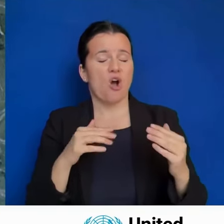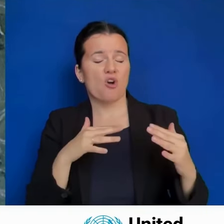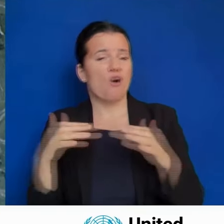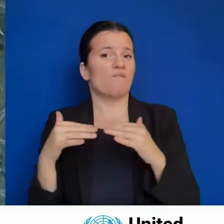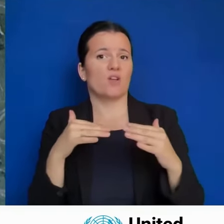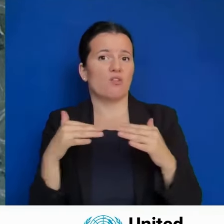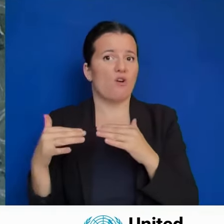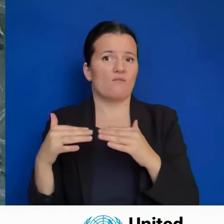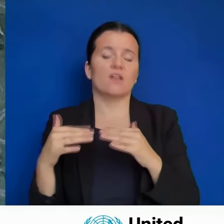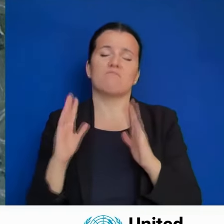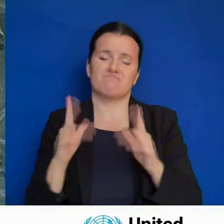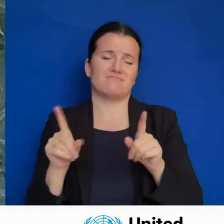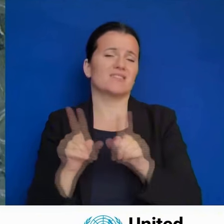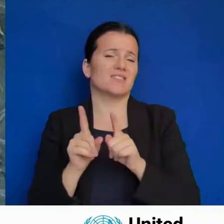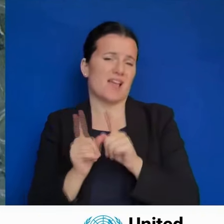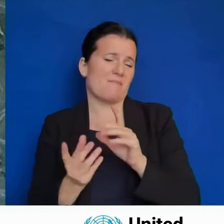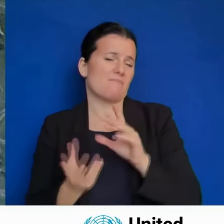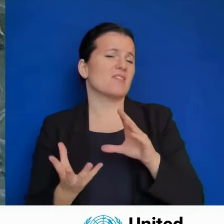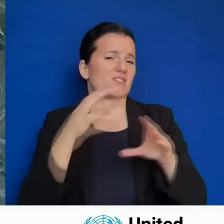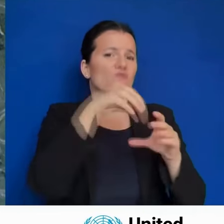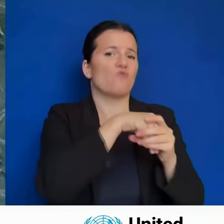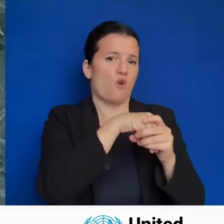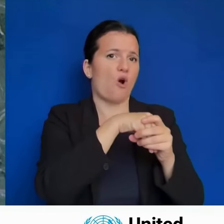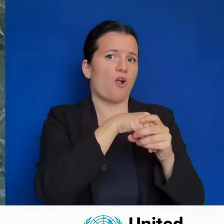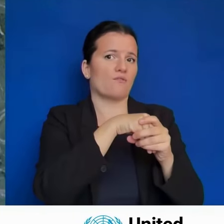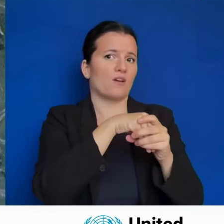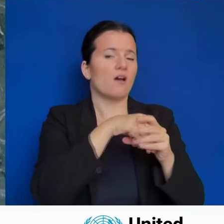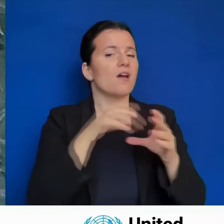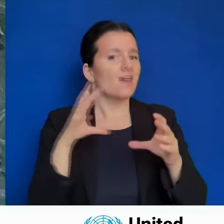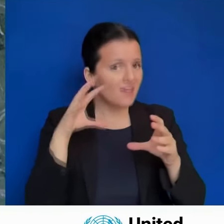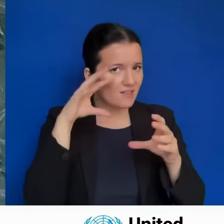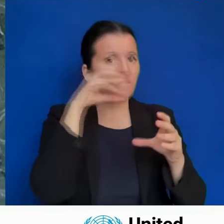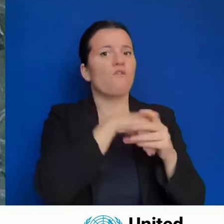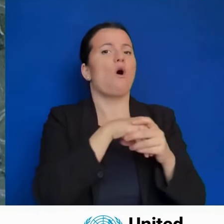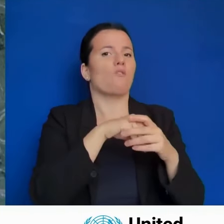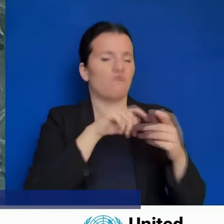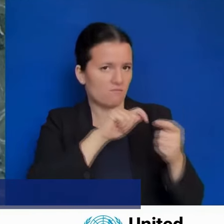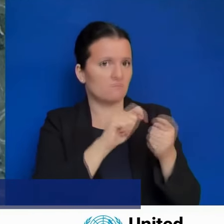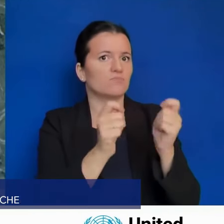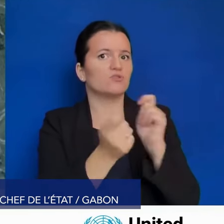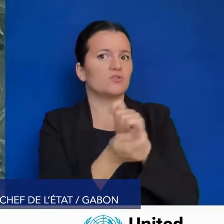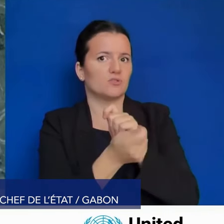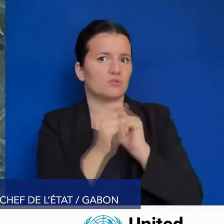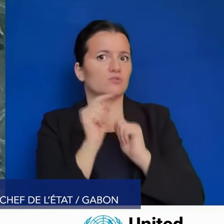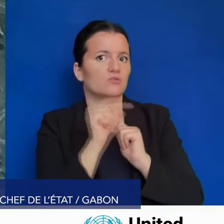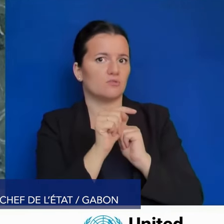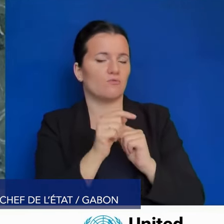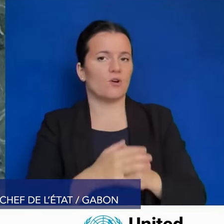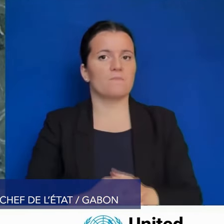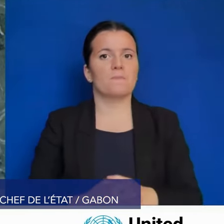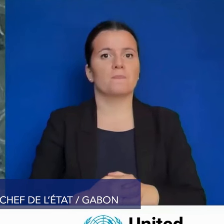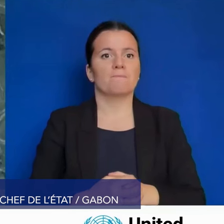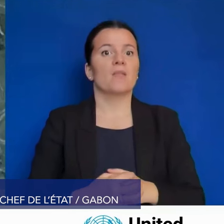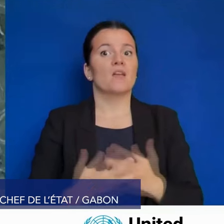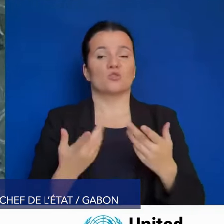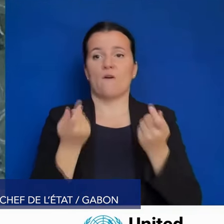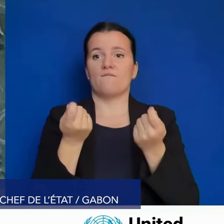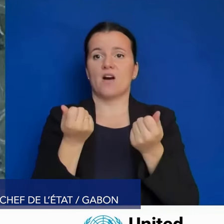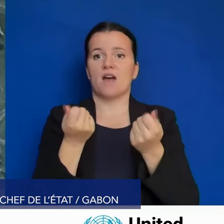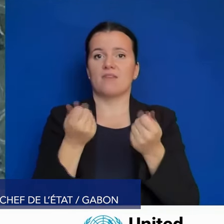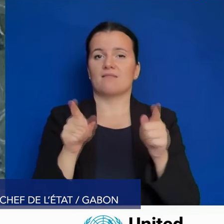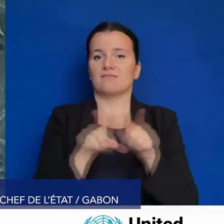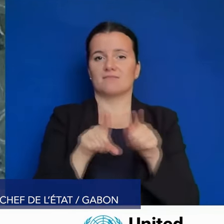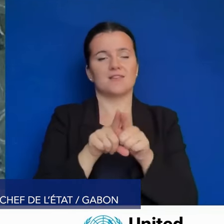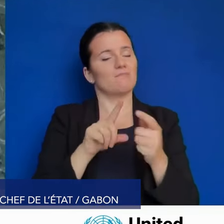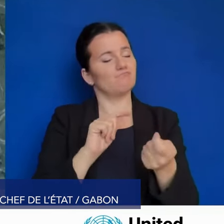de réformer l'architecture financière mondiale en investissant massivement dans la réalisation des objectifs du développement durable.